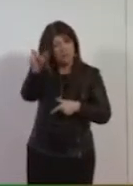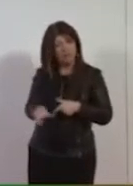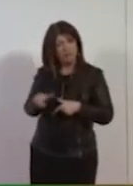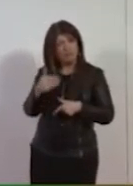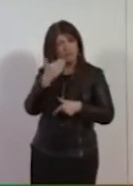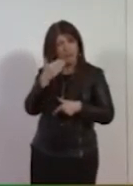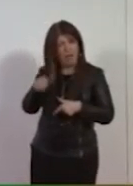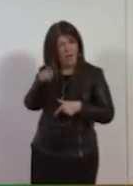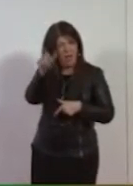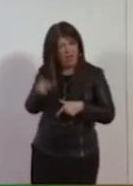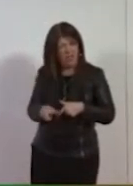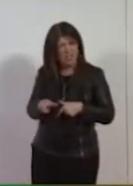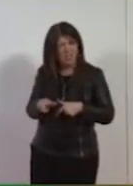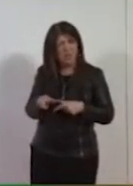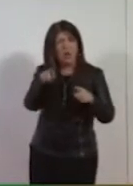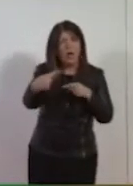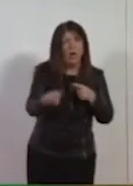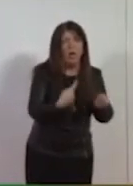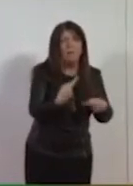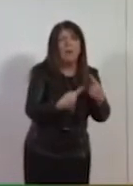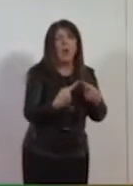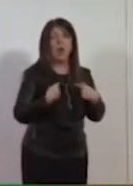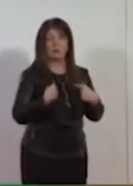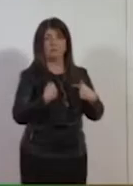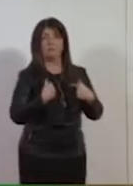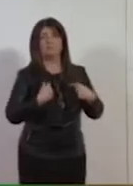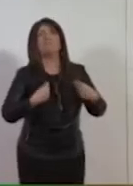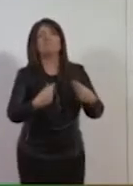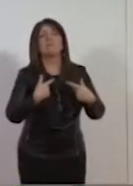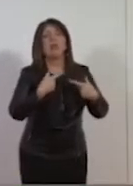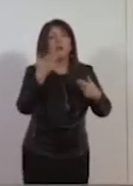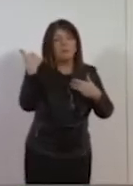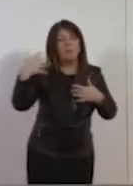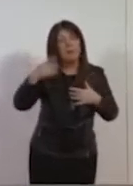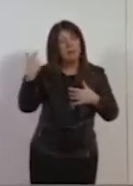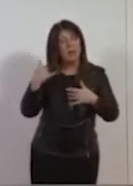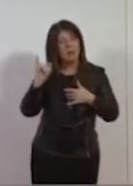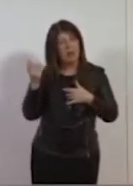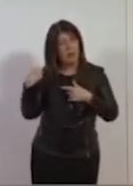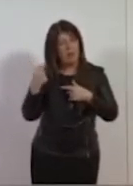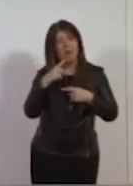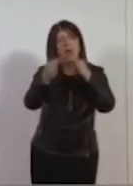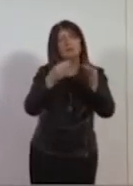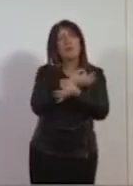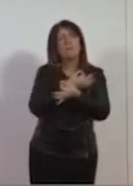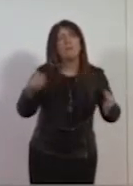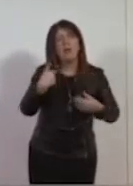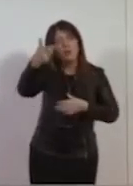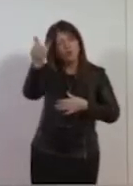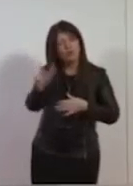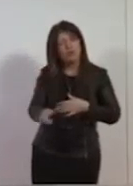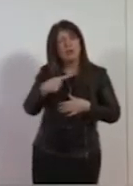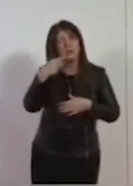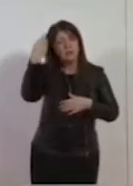dalla sua capacità di rappresentarsi e di contare. L'ha detto molto bene Matteo ieri, come fa un cittadino a capire di